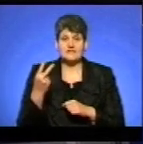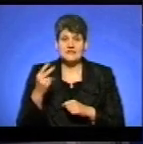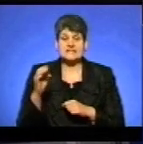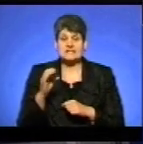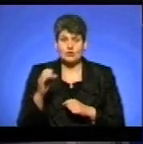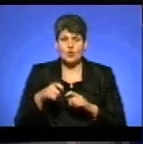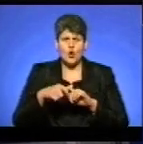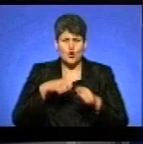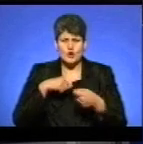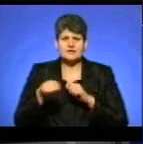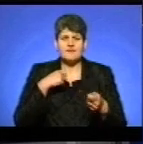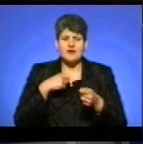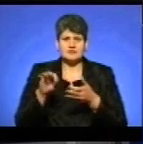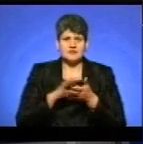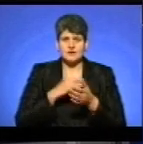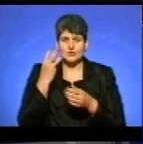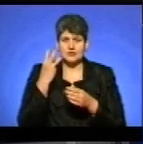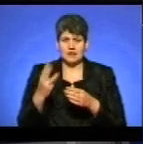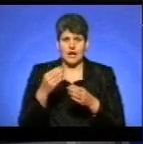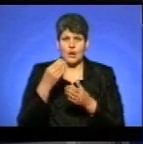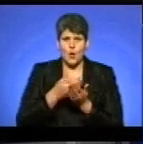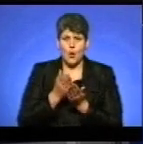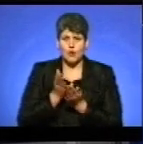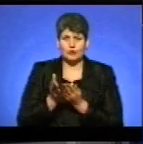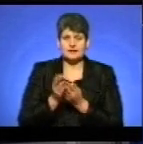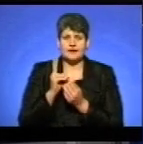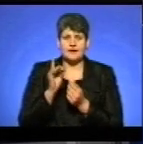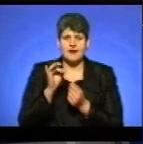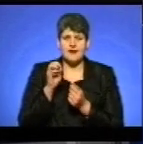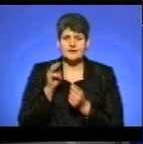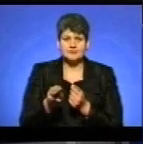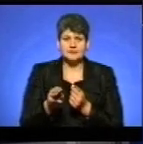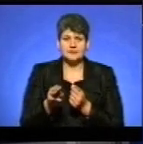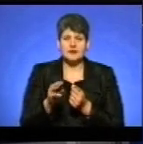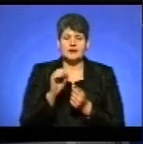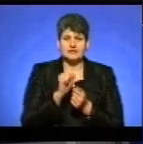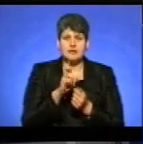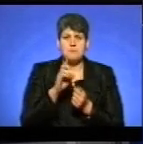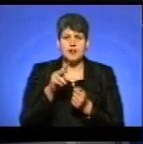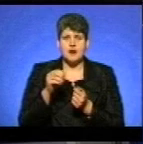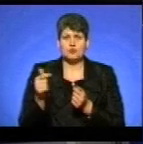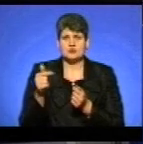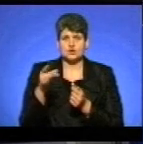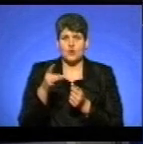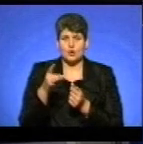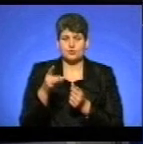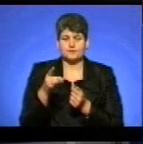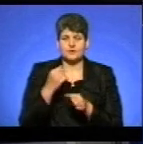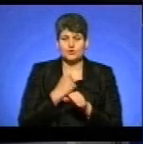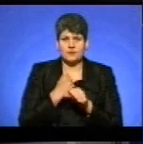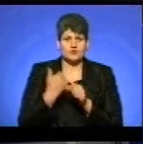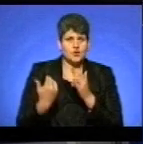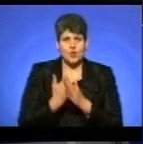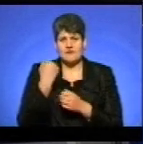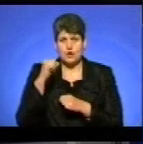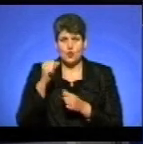розірвав одночасно три колоди гральних карт 37-річний Андрій Балабух з Гусятинського району. Встановивши новий